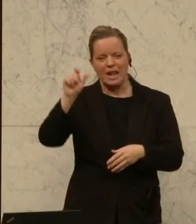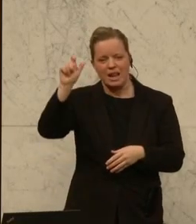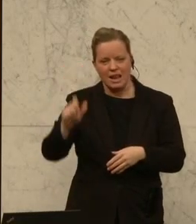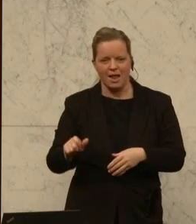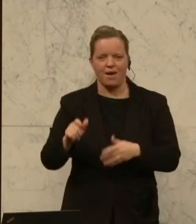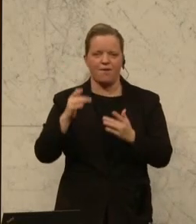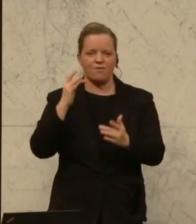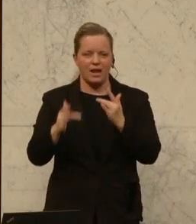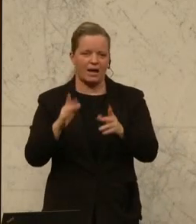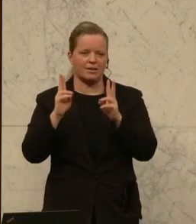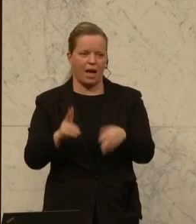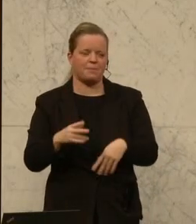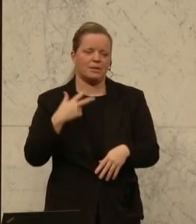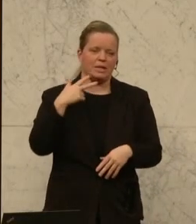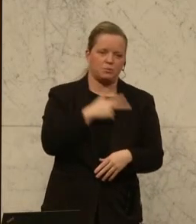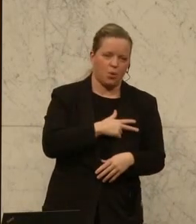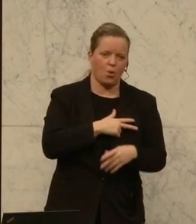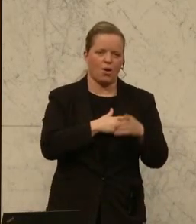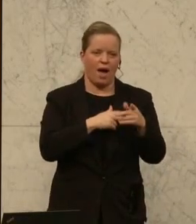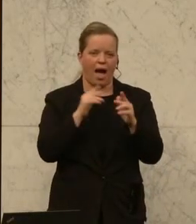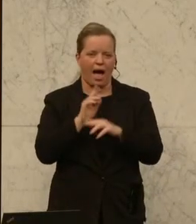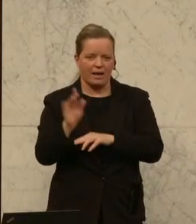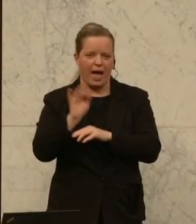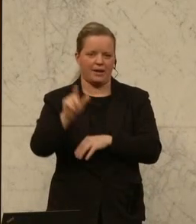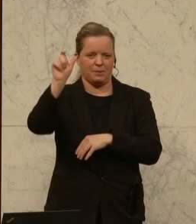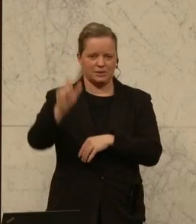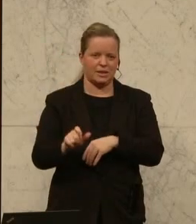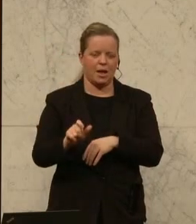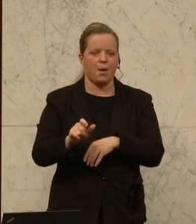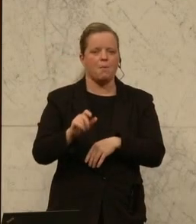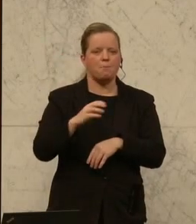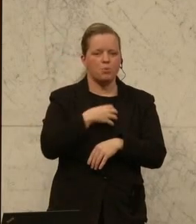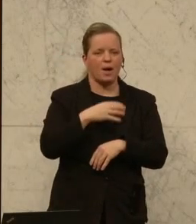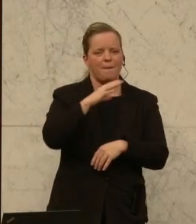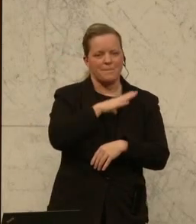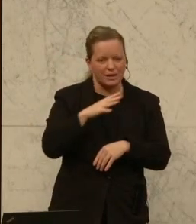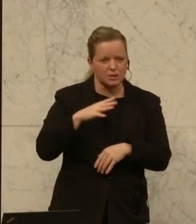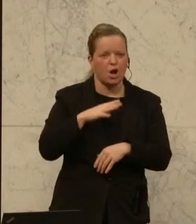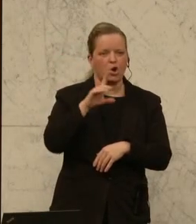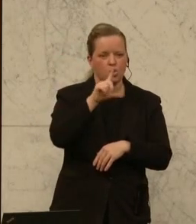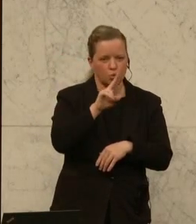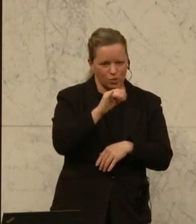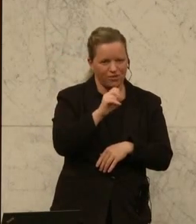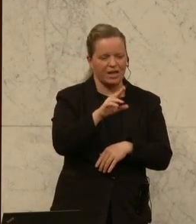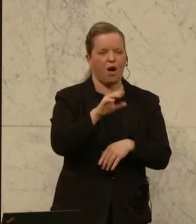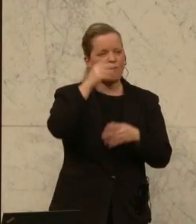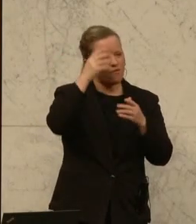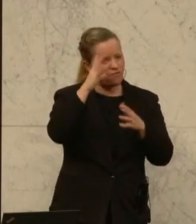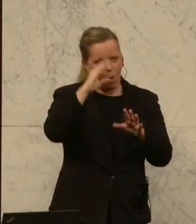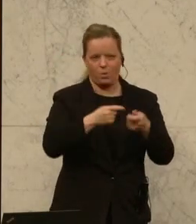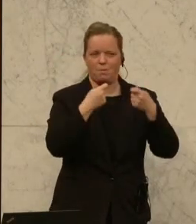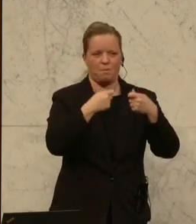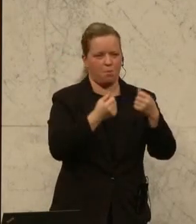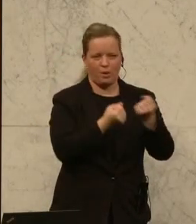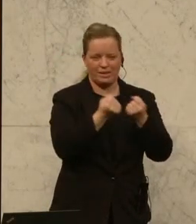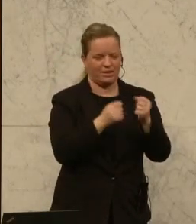Anguided-Mistel sein. Bürgermeister Ludwig ist es auf jeden Fall in der Wohnpolitik. Die Worte der SPÖ, meine sehr verehrten